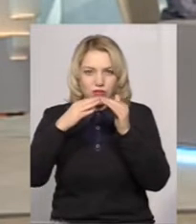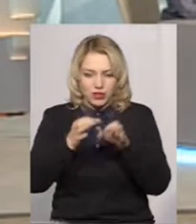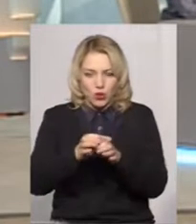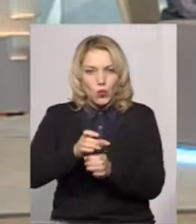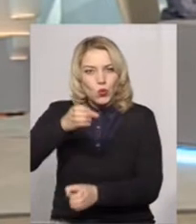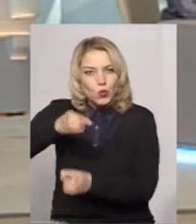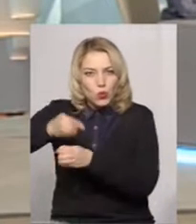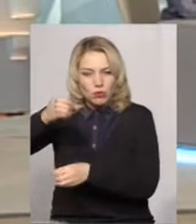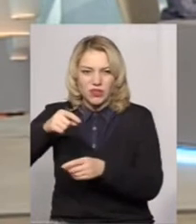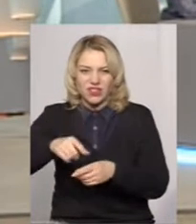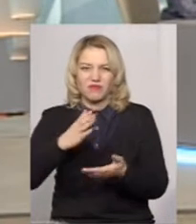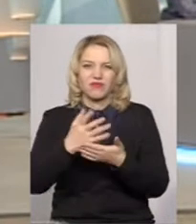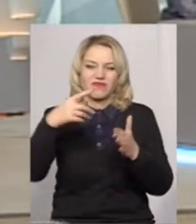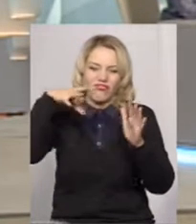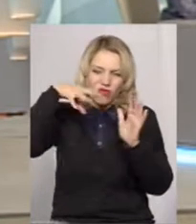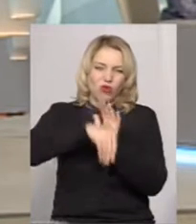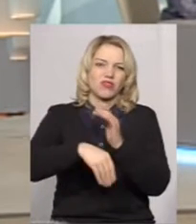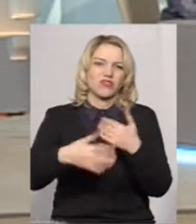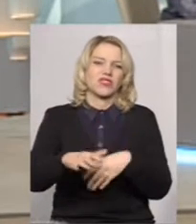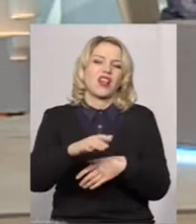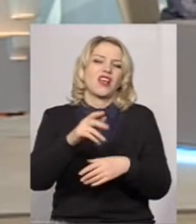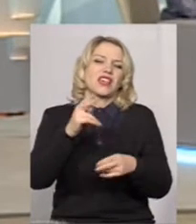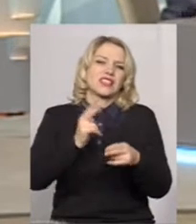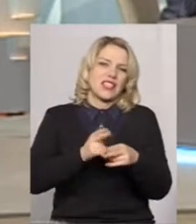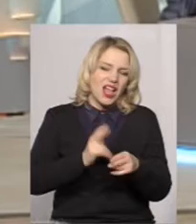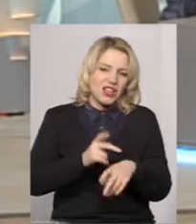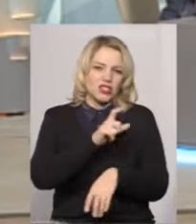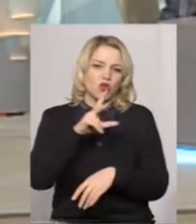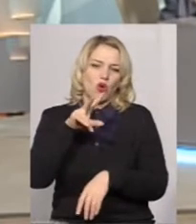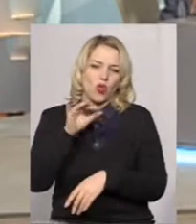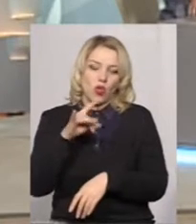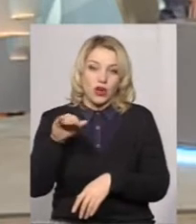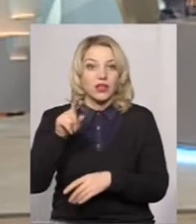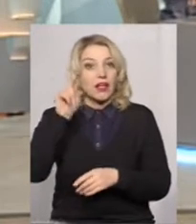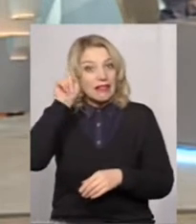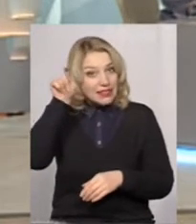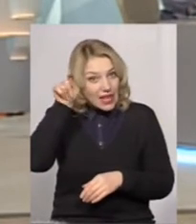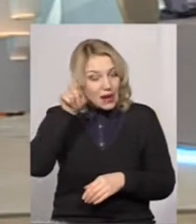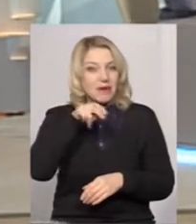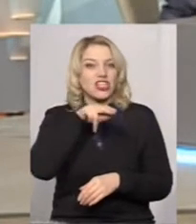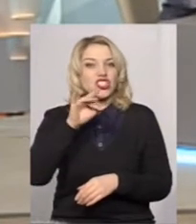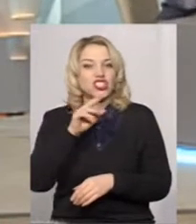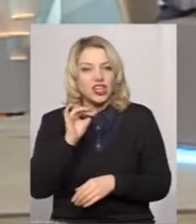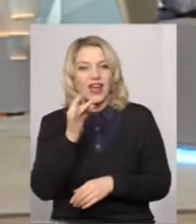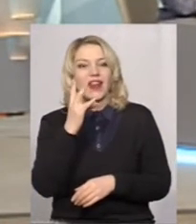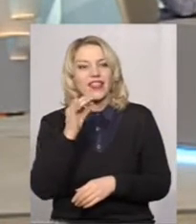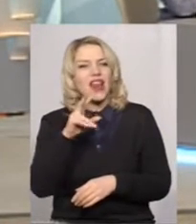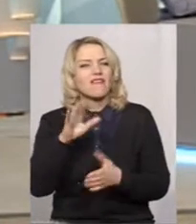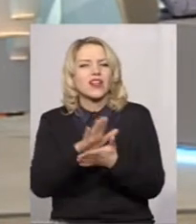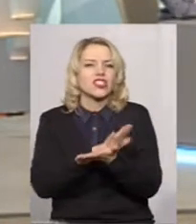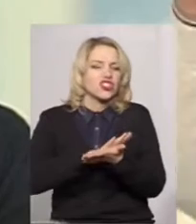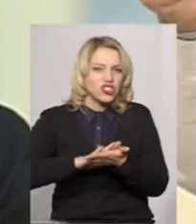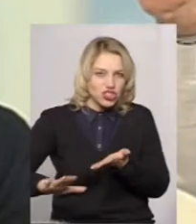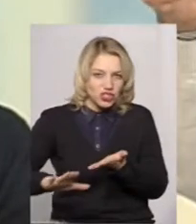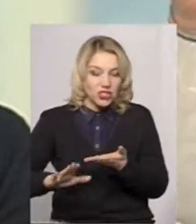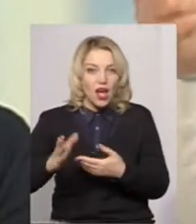Ми вже маємо там і залізо, і хлориди, і сульфати. вона дуже чиста там на виході, в Чернелівці. А ми отримуємо вже... Ще